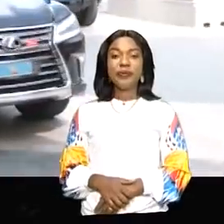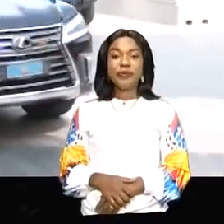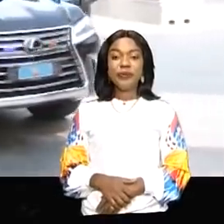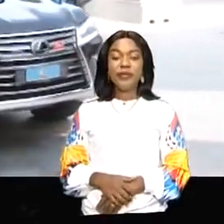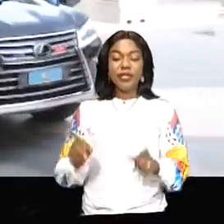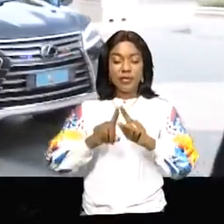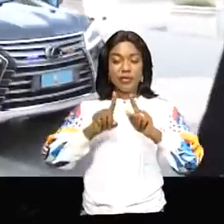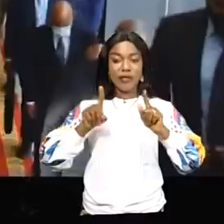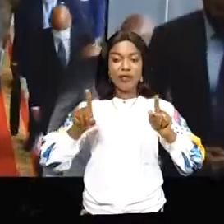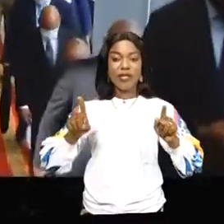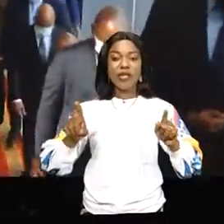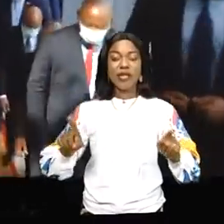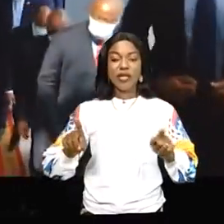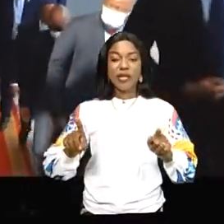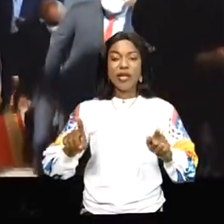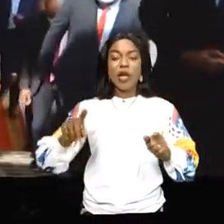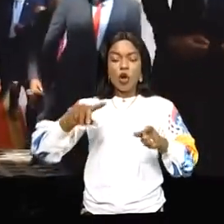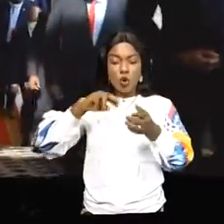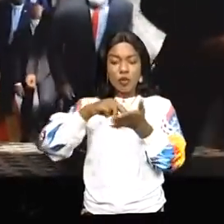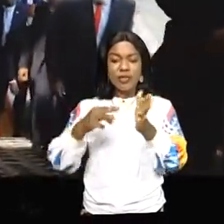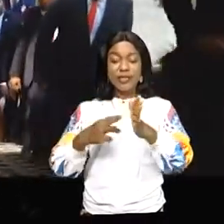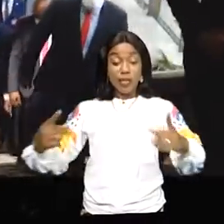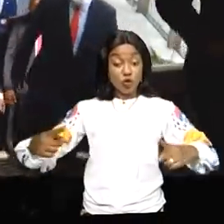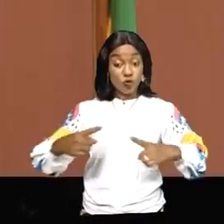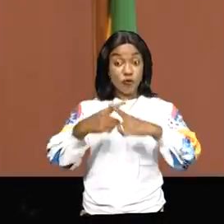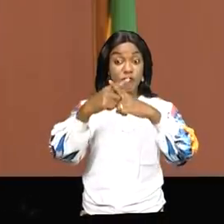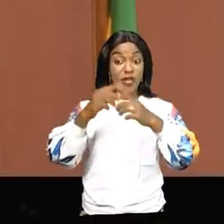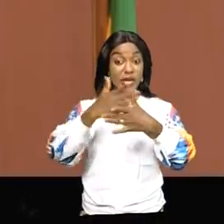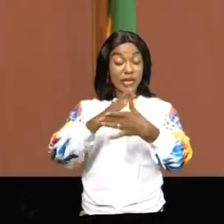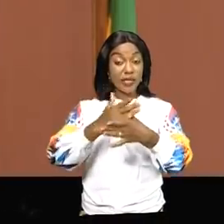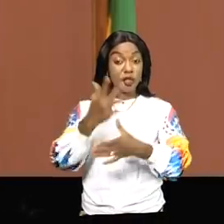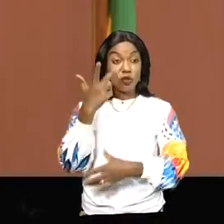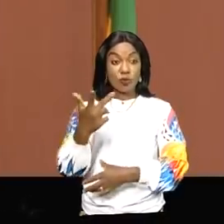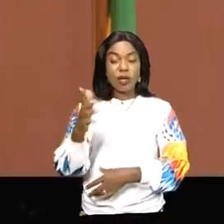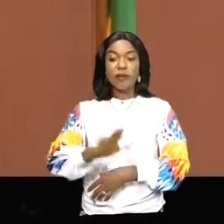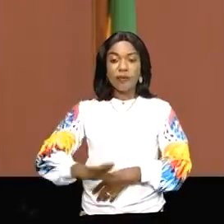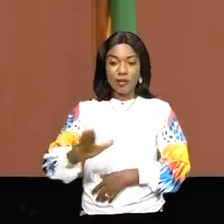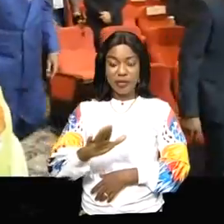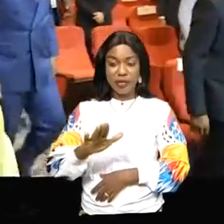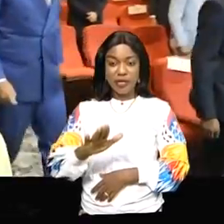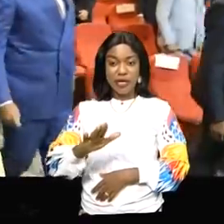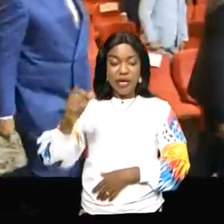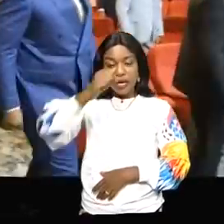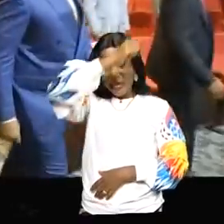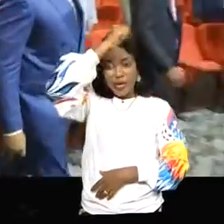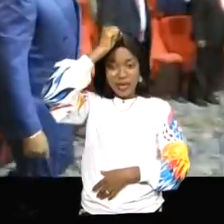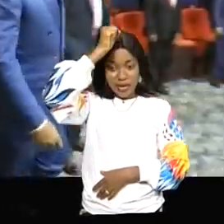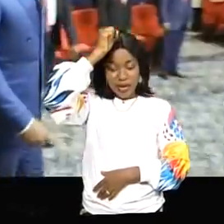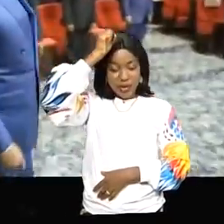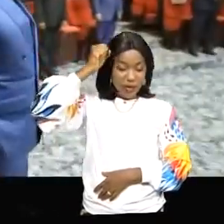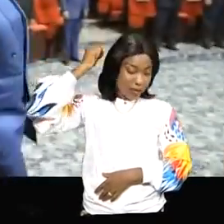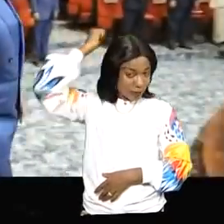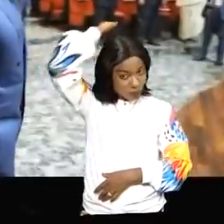Indifférents opposent aux trois pays du bassin du Nil, l'Ethiopie, l'Egypte et le Soudan. Pomme de discorde.